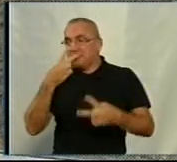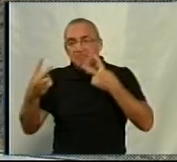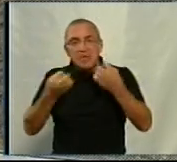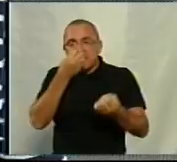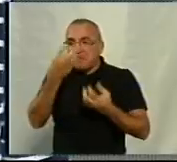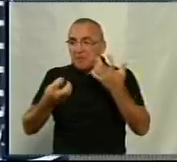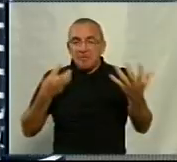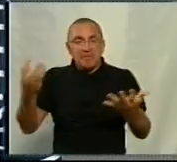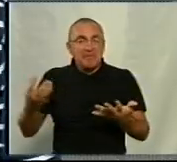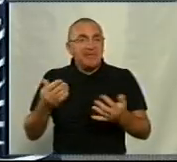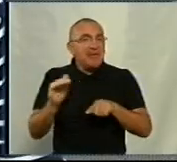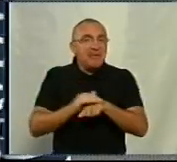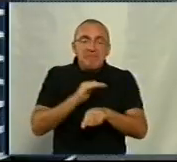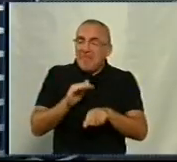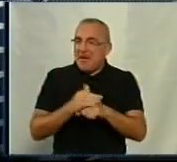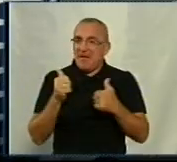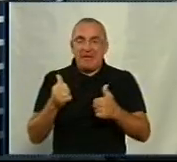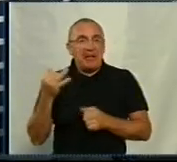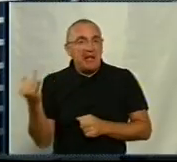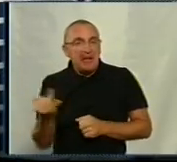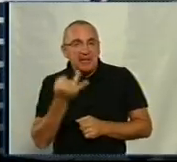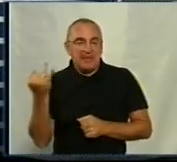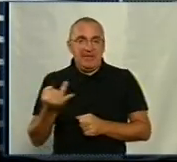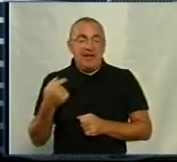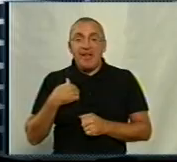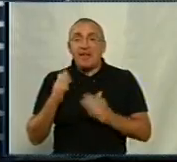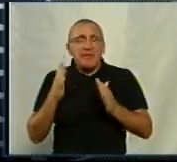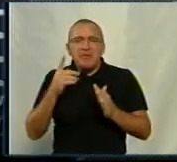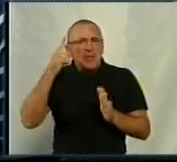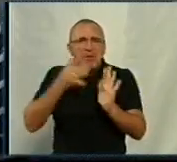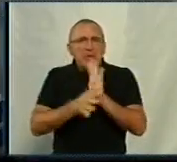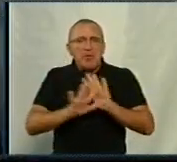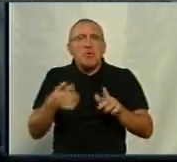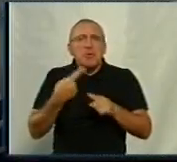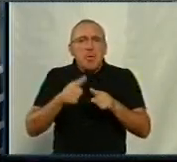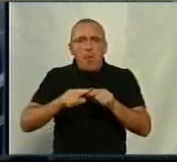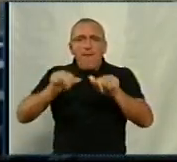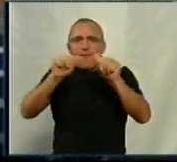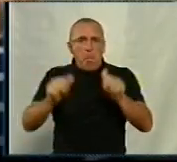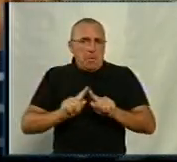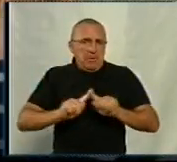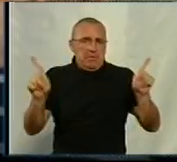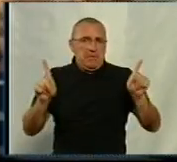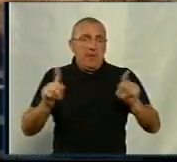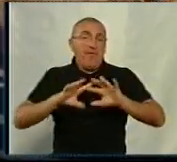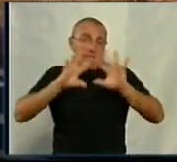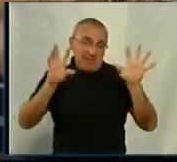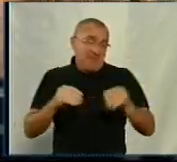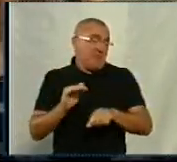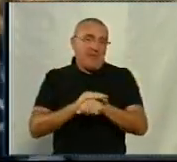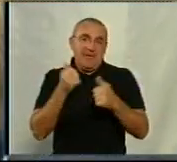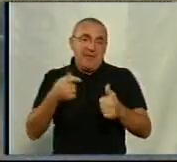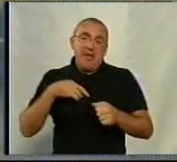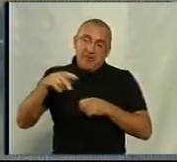композицію. Це мило та цікаво. Я тільки не можу зрозуміти, чому такої форми дивної. Ну а взагалі мило. Я